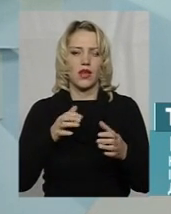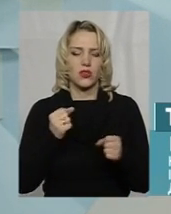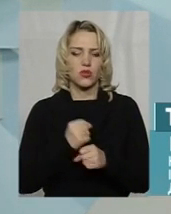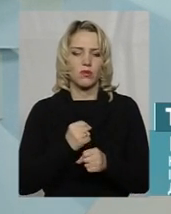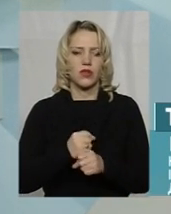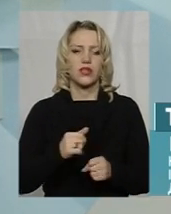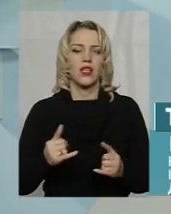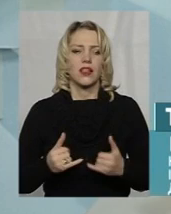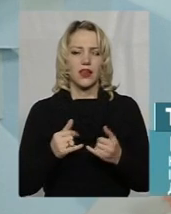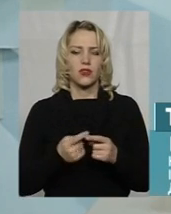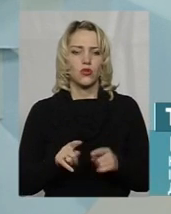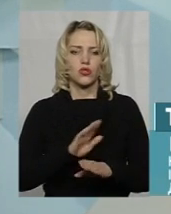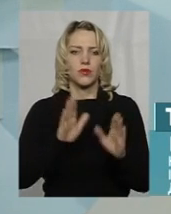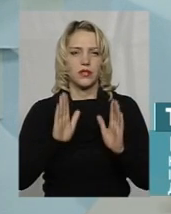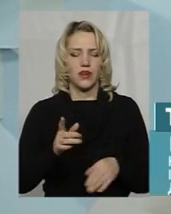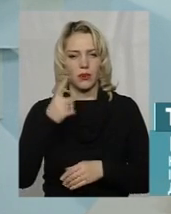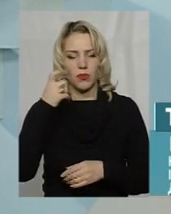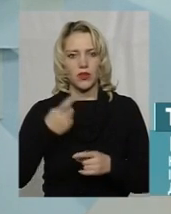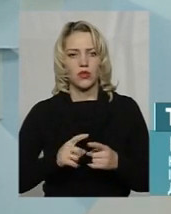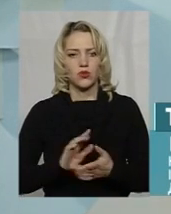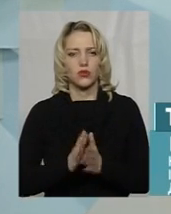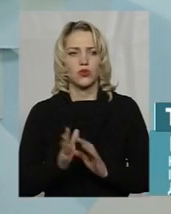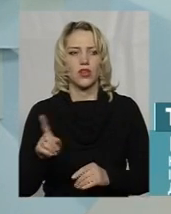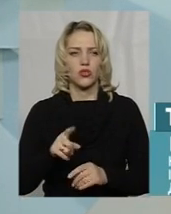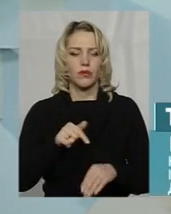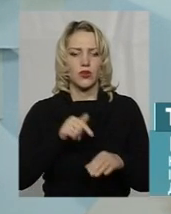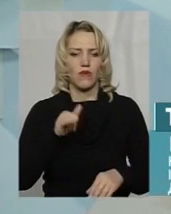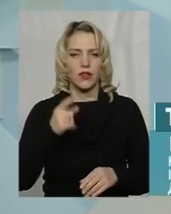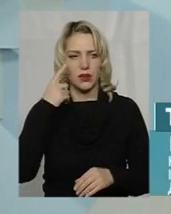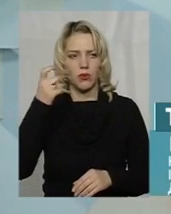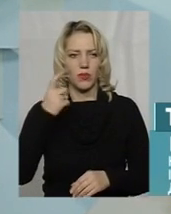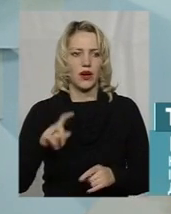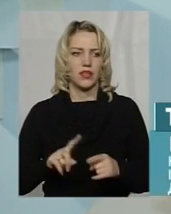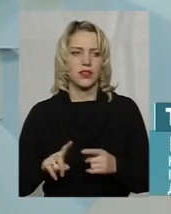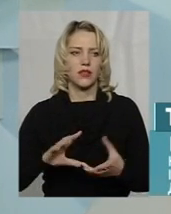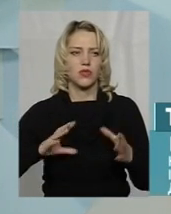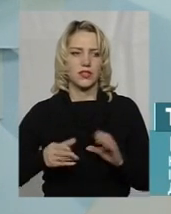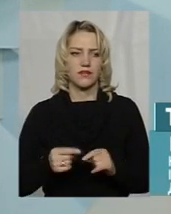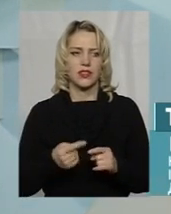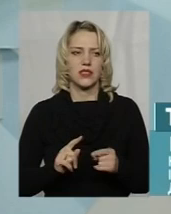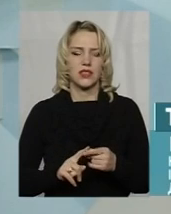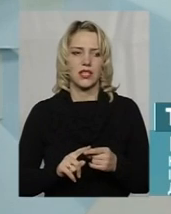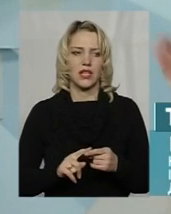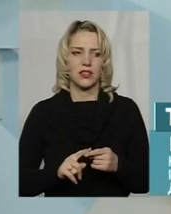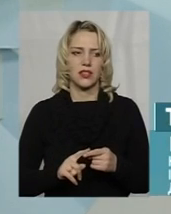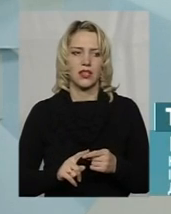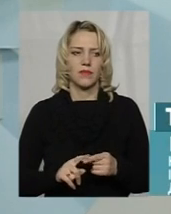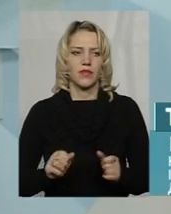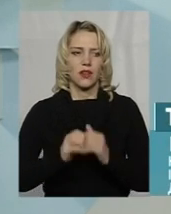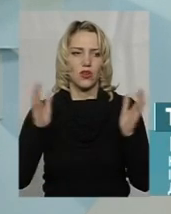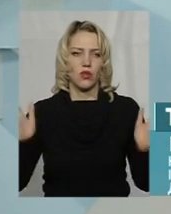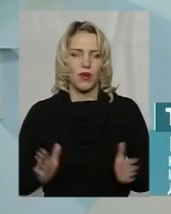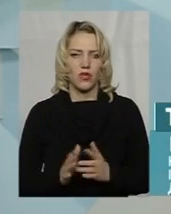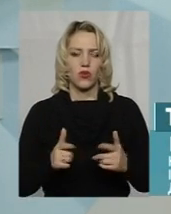попередити цю ситуацію, а й швидким чином зреагувати і попередити. І у звіті, власне, цієї глобальної